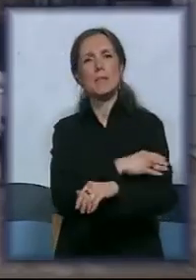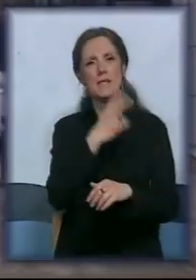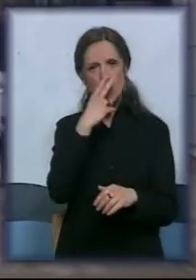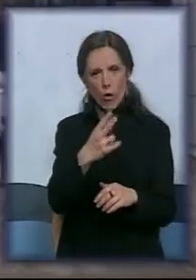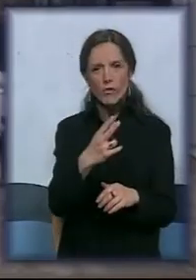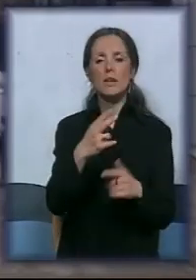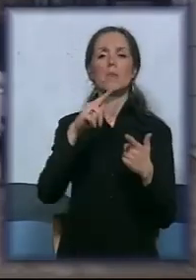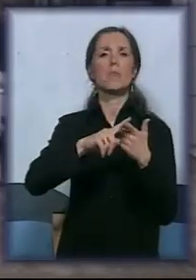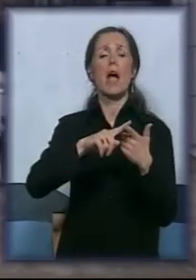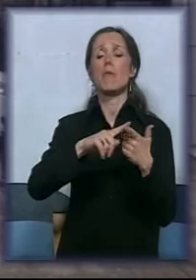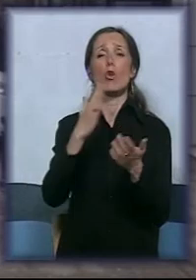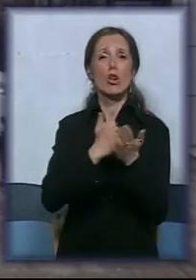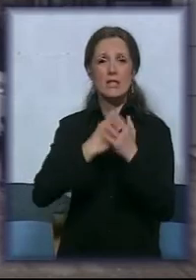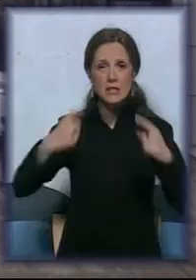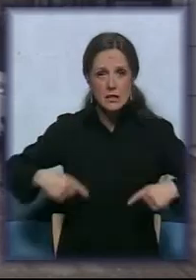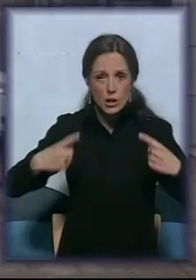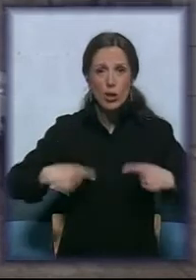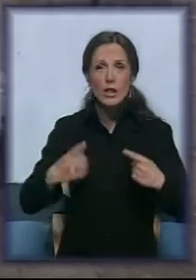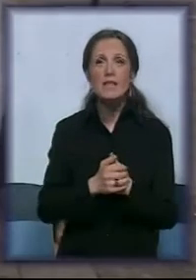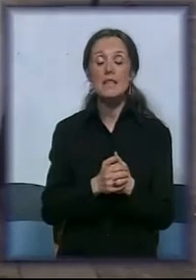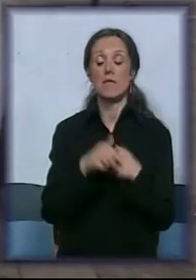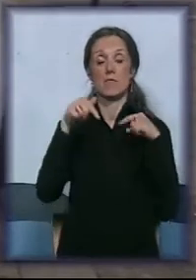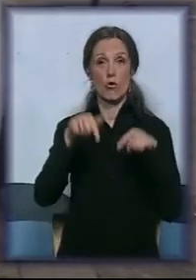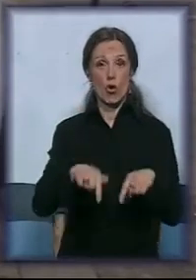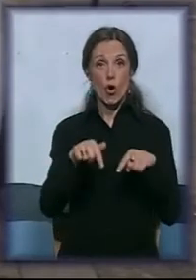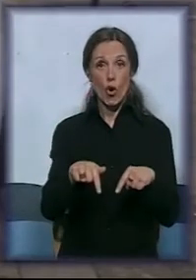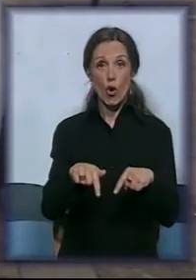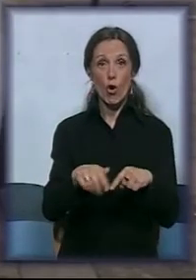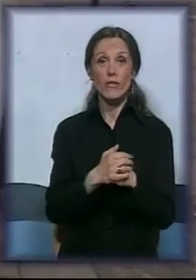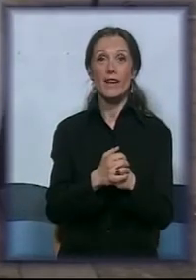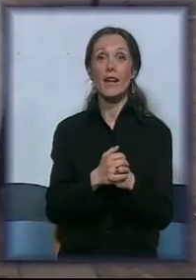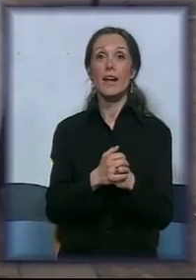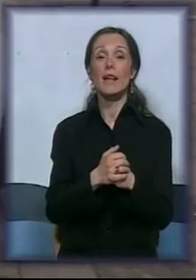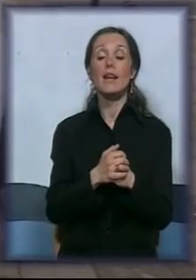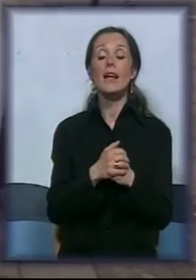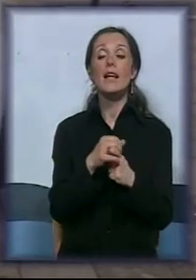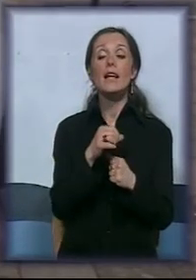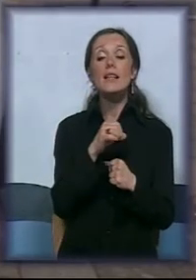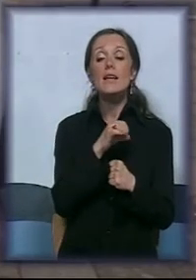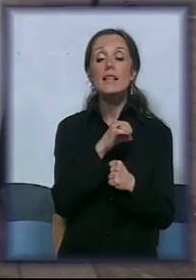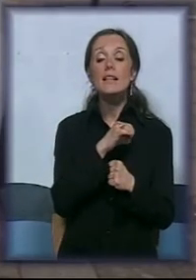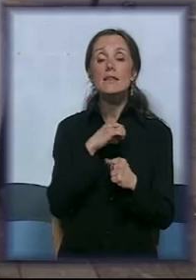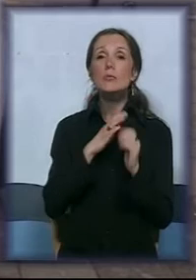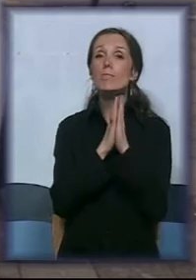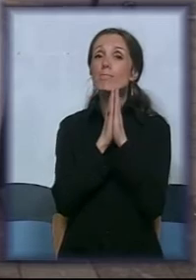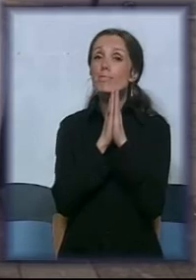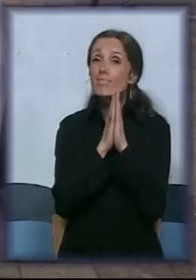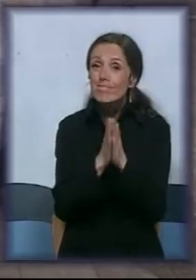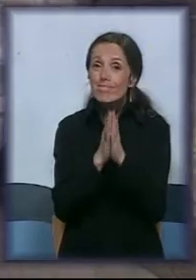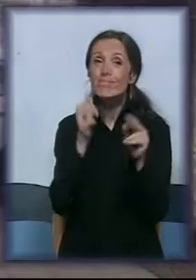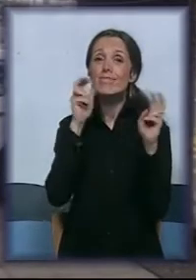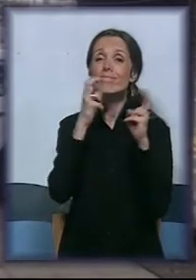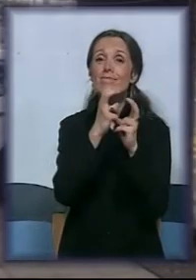ljudima koji su korisnici kolica, ovde isključivo dajem i apel i molbu na